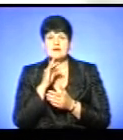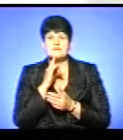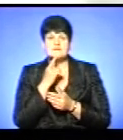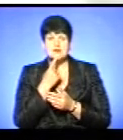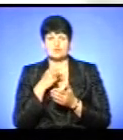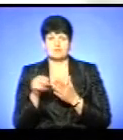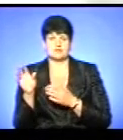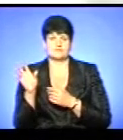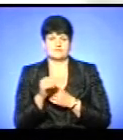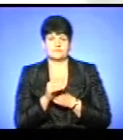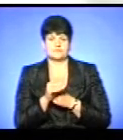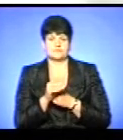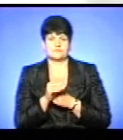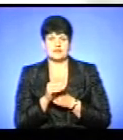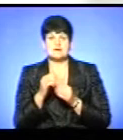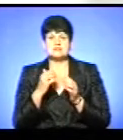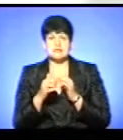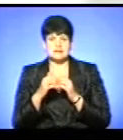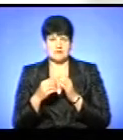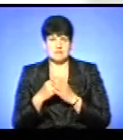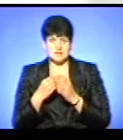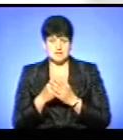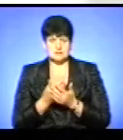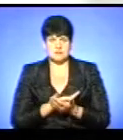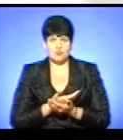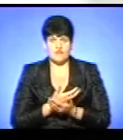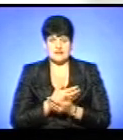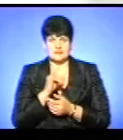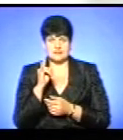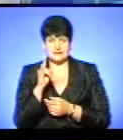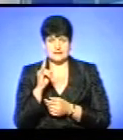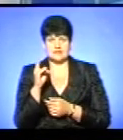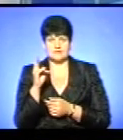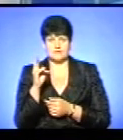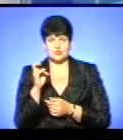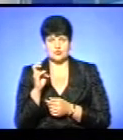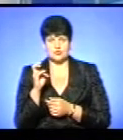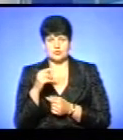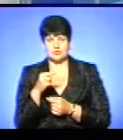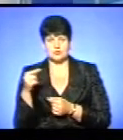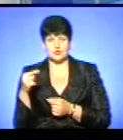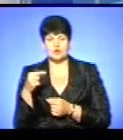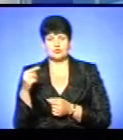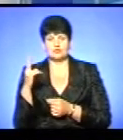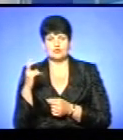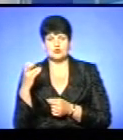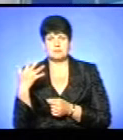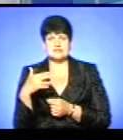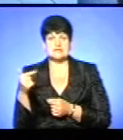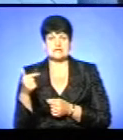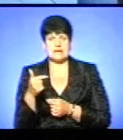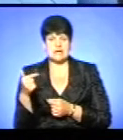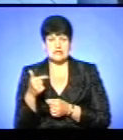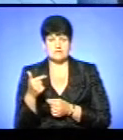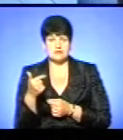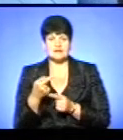всім закупити, бо середня вартість перебування дитини в день – це від 200 до 250 гривень в наших здоров'ях, хоча це є